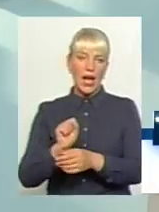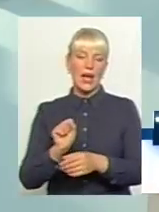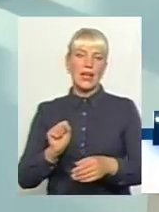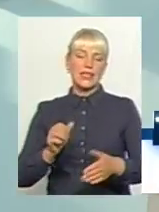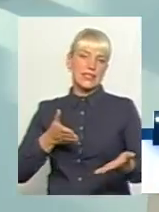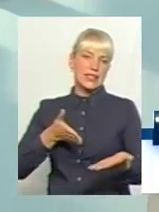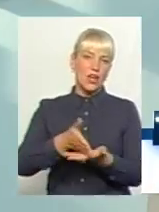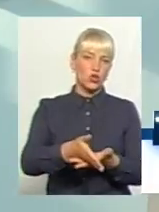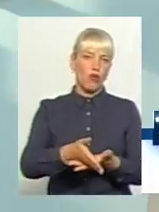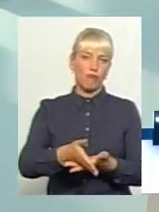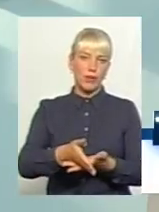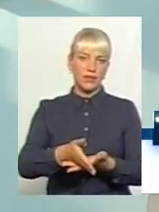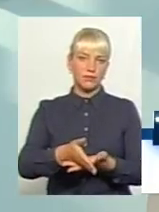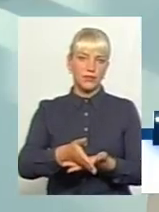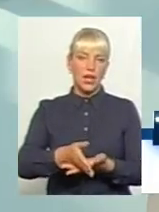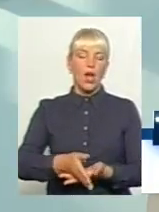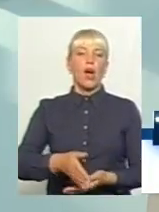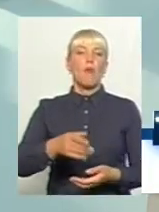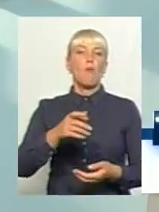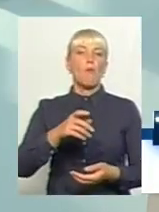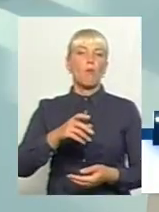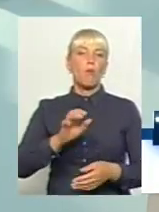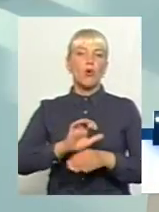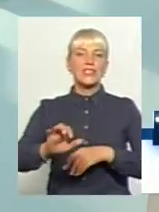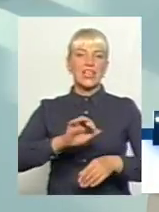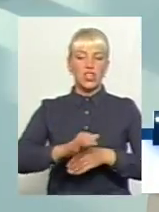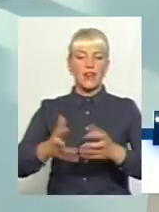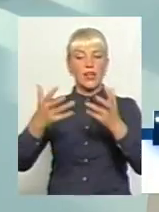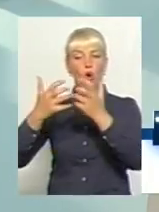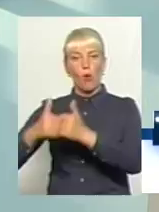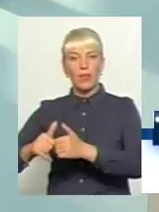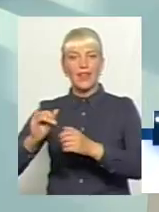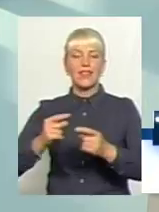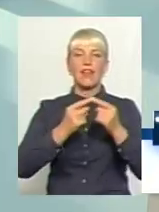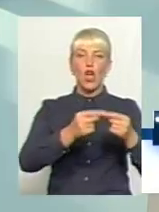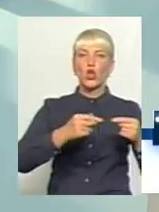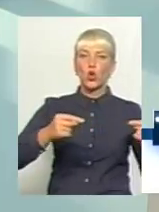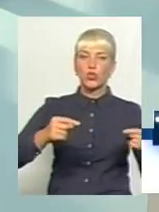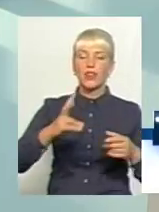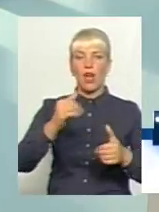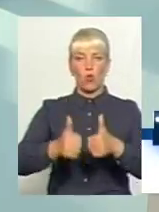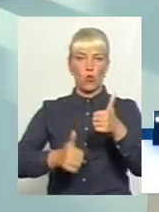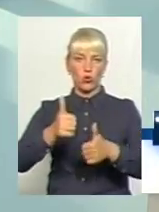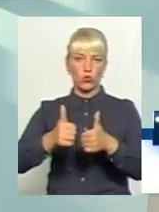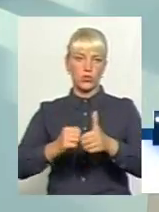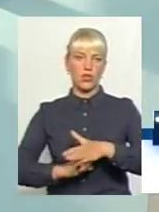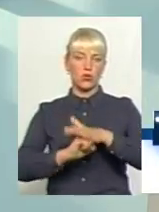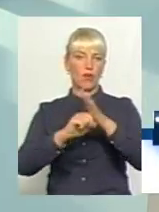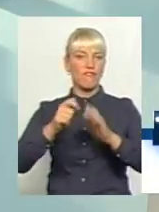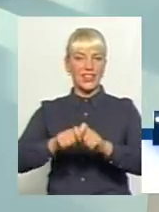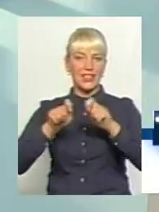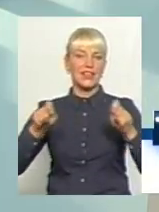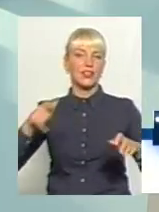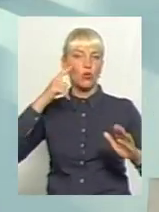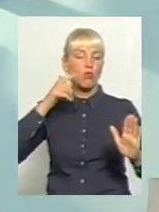постачальник обладнання і розчинів на конкурсній основі відкрито, прозоро.